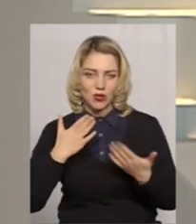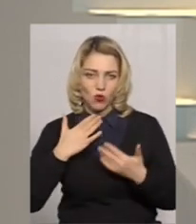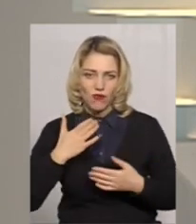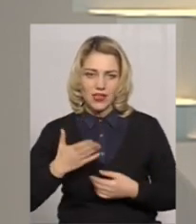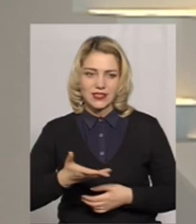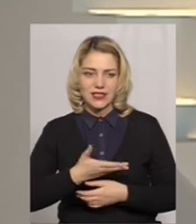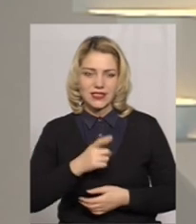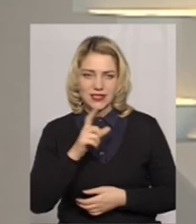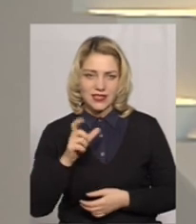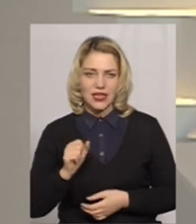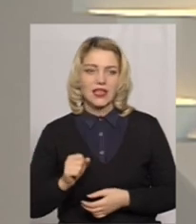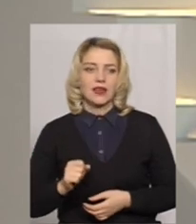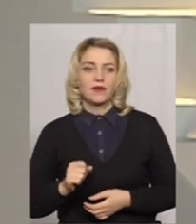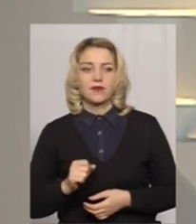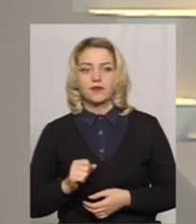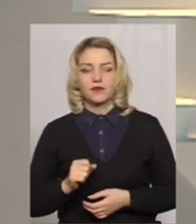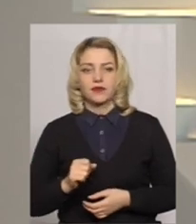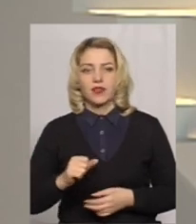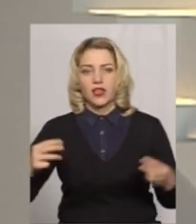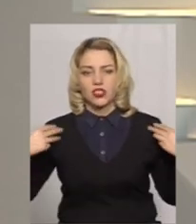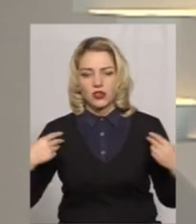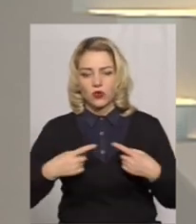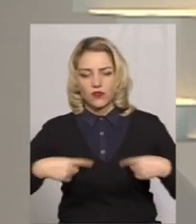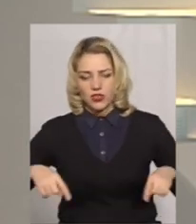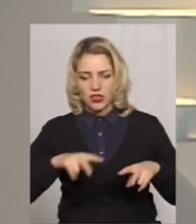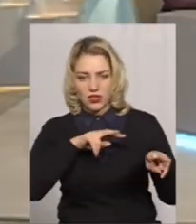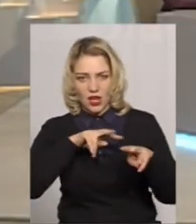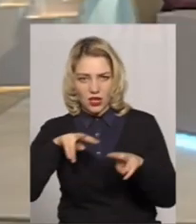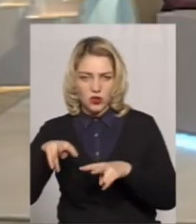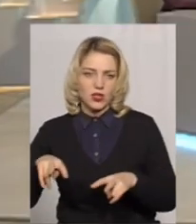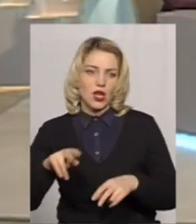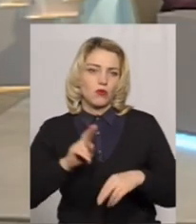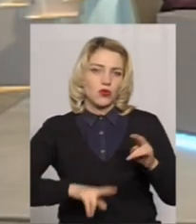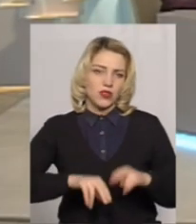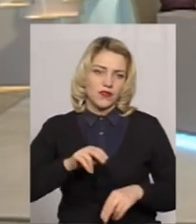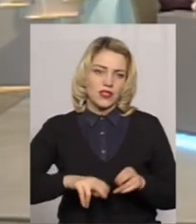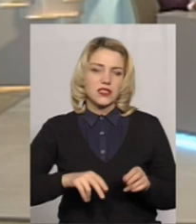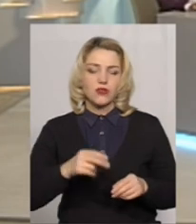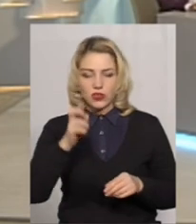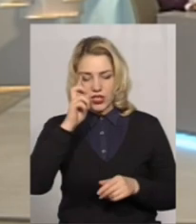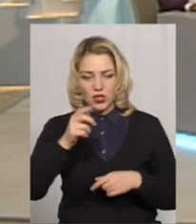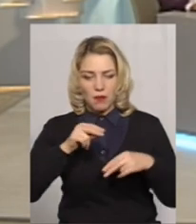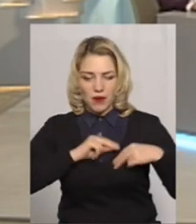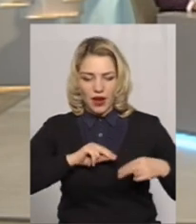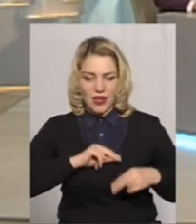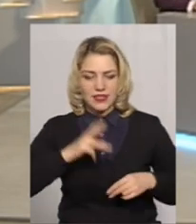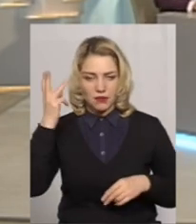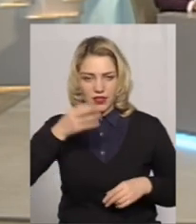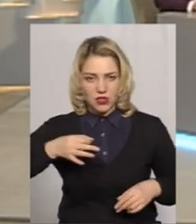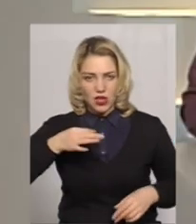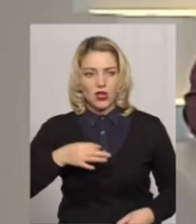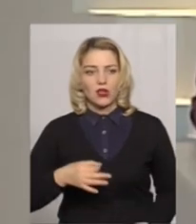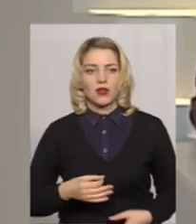ми із начальником відділу нагляду в будівництві управління держпраці у Хмельницькій області Валерієм